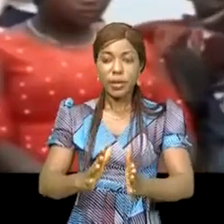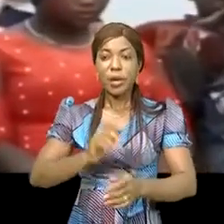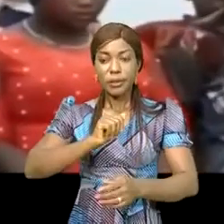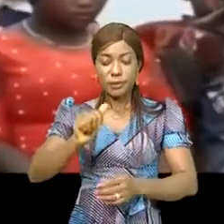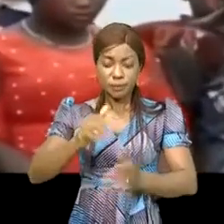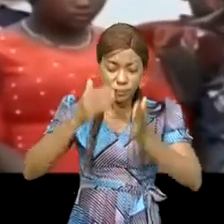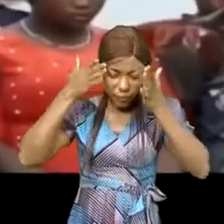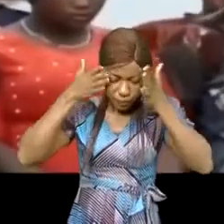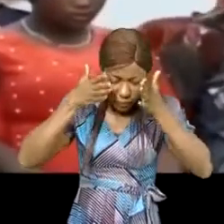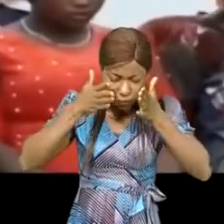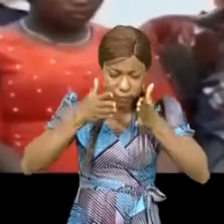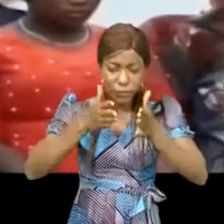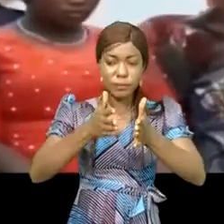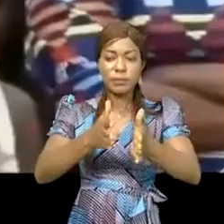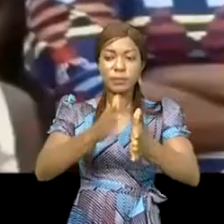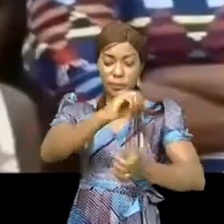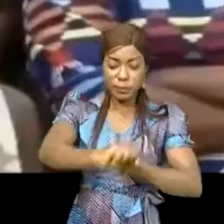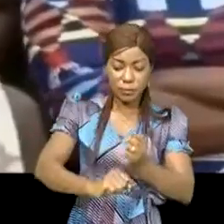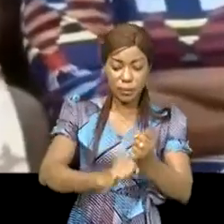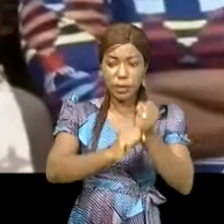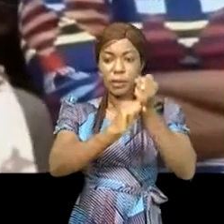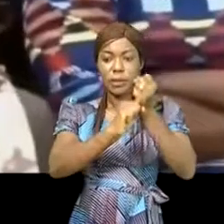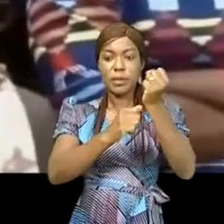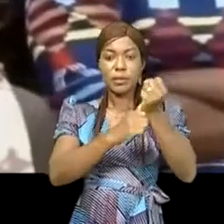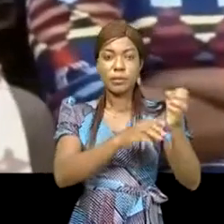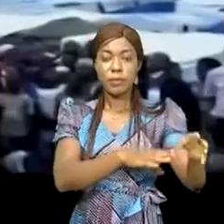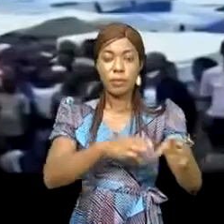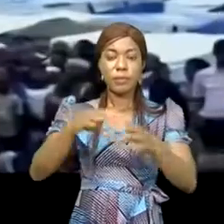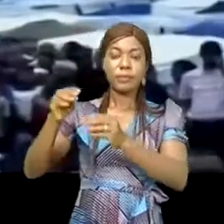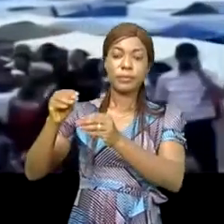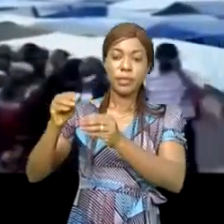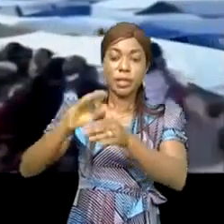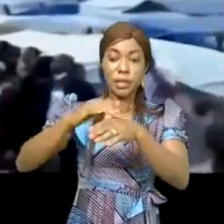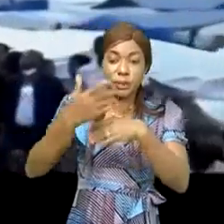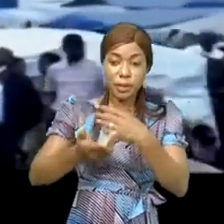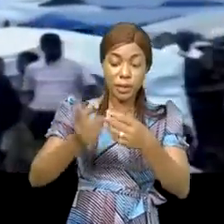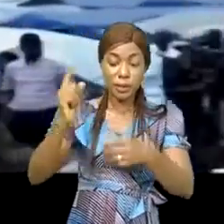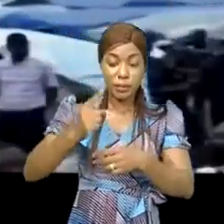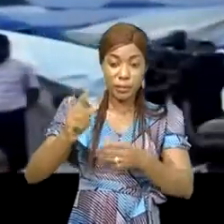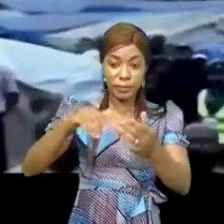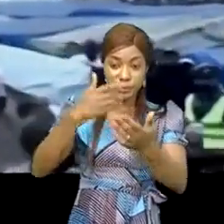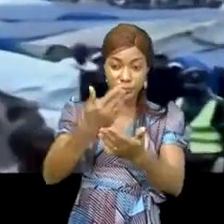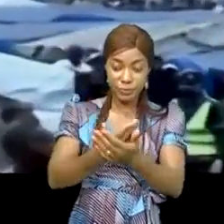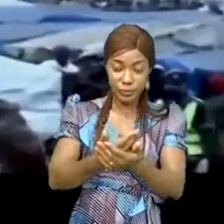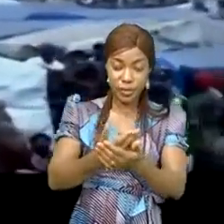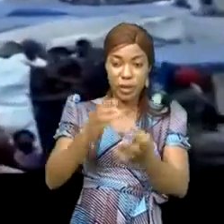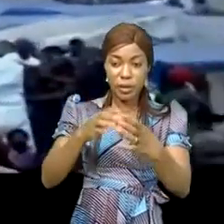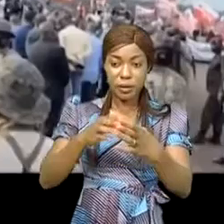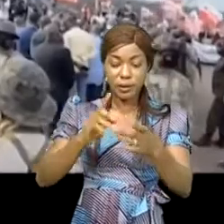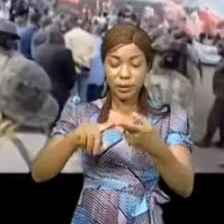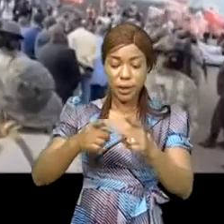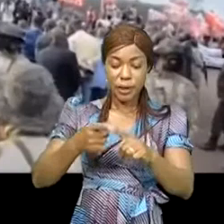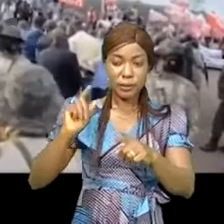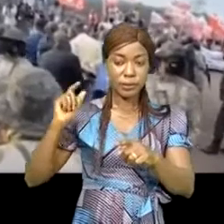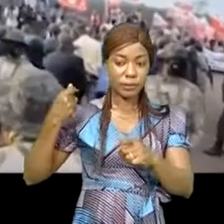progressivement la situation d'assistance au sinistré de l'éruption volcanique de Nirangongo. Après la première descente avec ses collègues du gouvernement, puis celle